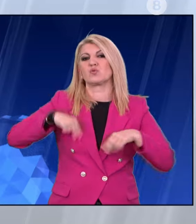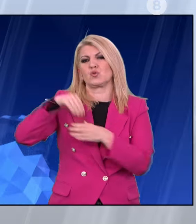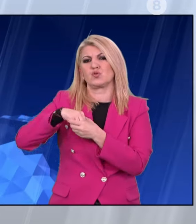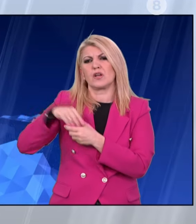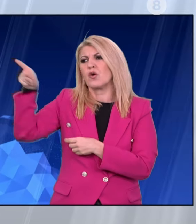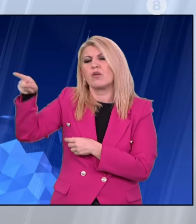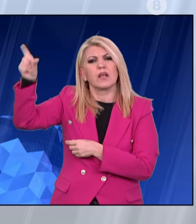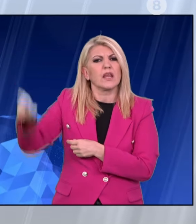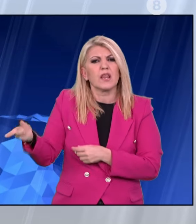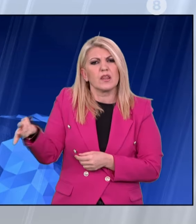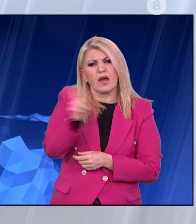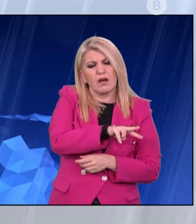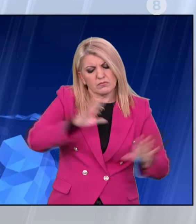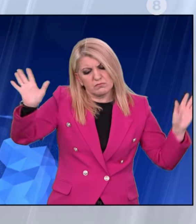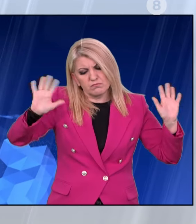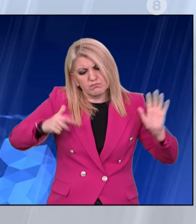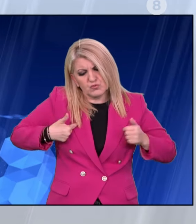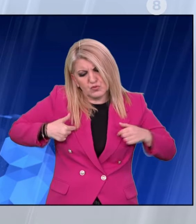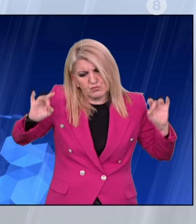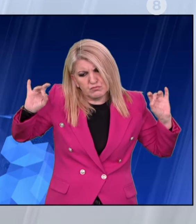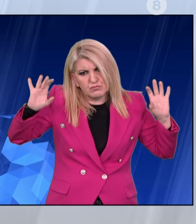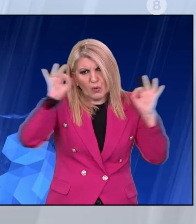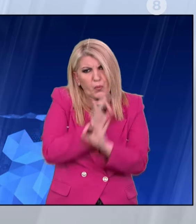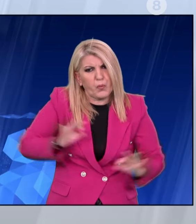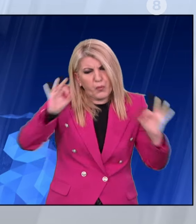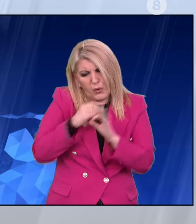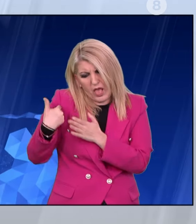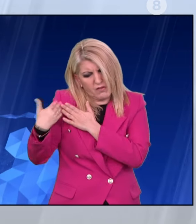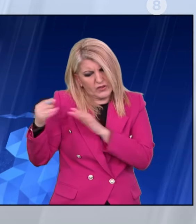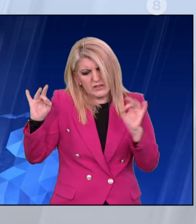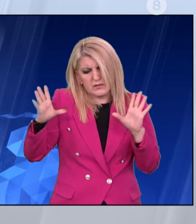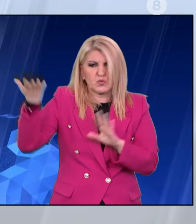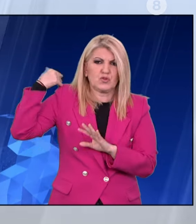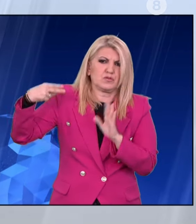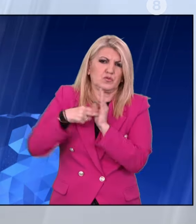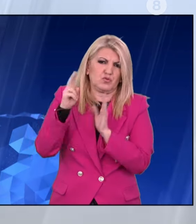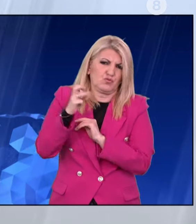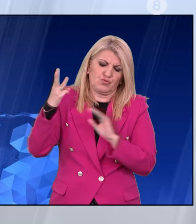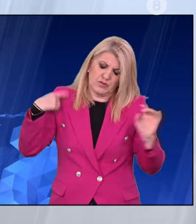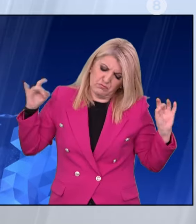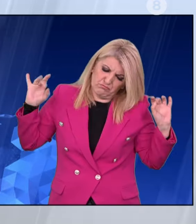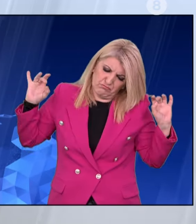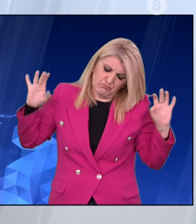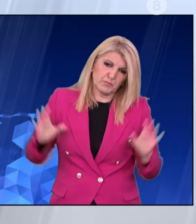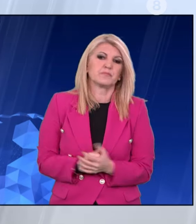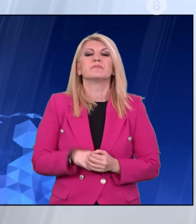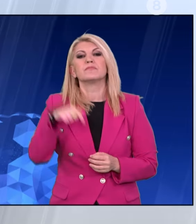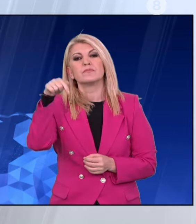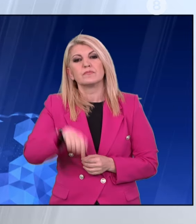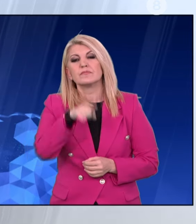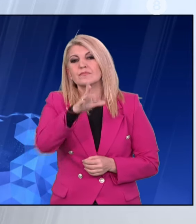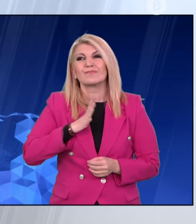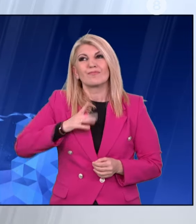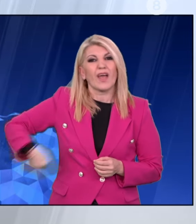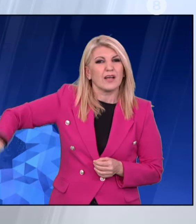τσουνάμια γογών κατά του Ελληνικού Δημοσίου εξελίσσεται το κύμα οργής των αποδείμων των οποίων τα προσωπικά δεδομένα διέρευσαν από το Υπουργείο Εσωτερικών. Οι απόδημοι που έλαβαν email